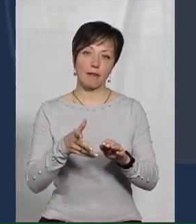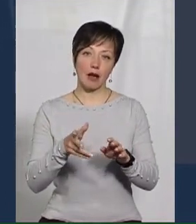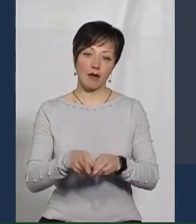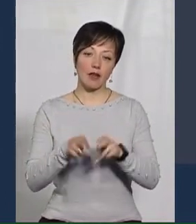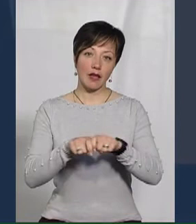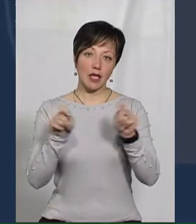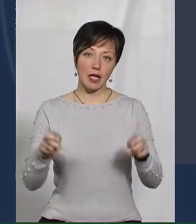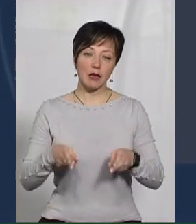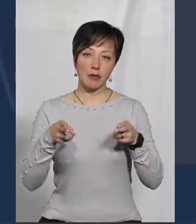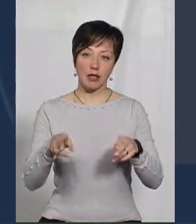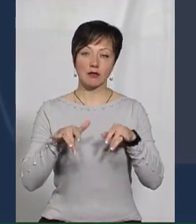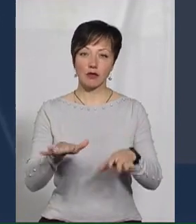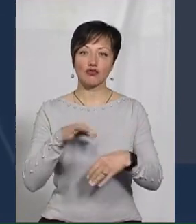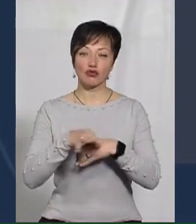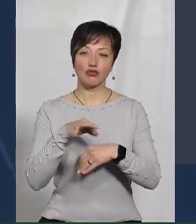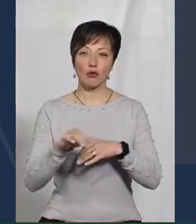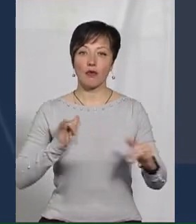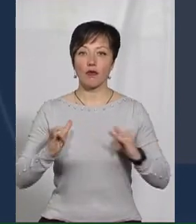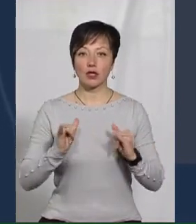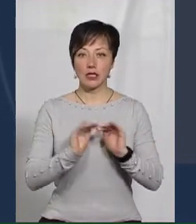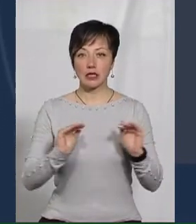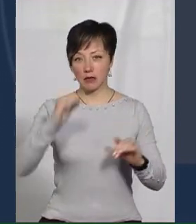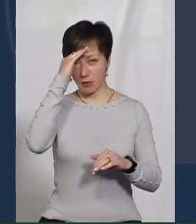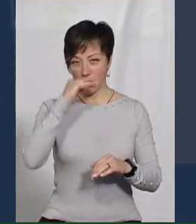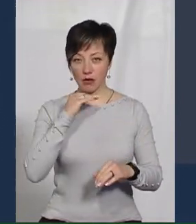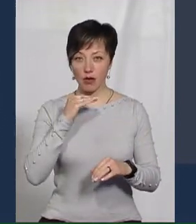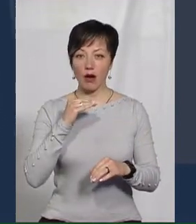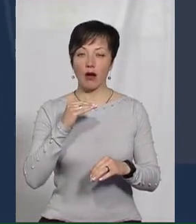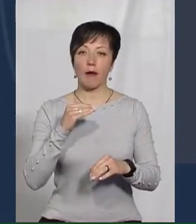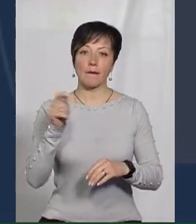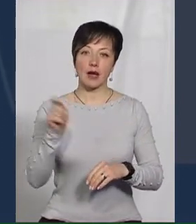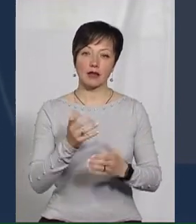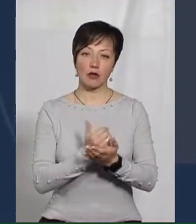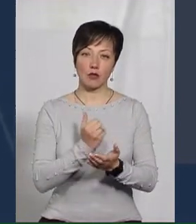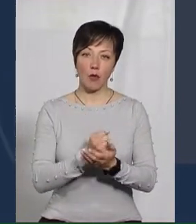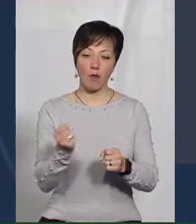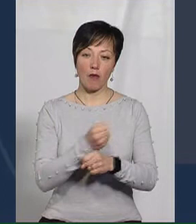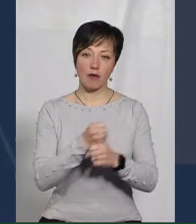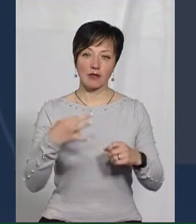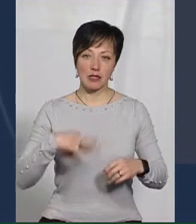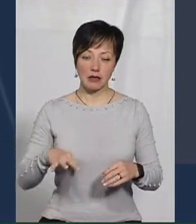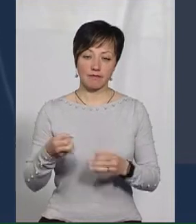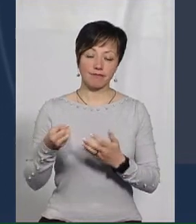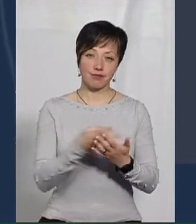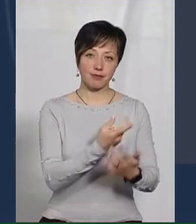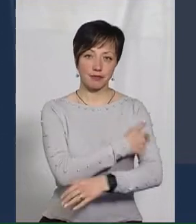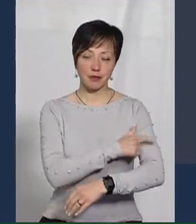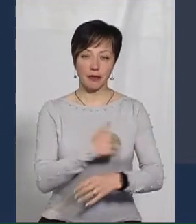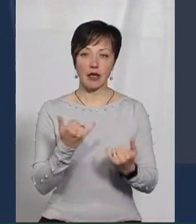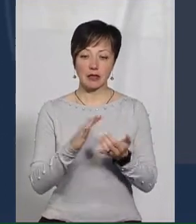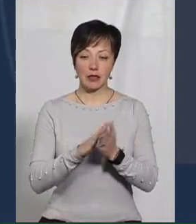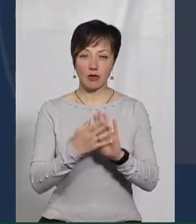за жорстоке поводження з дітьми. Батько приїхав з заробітки, побив хлопчика. Хлопчика помістили у лікарню. Станом на